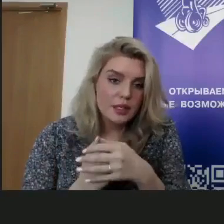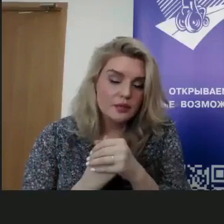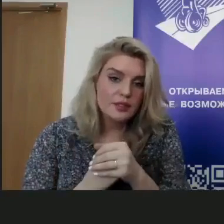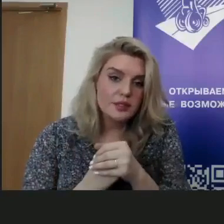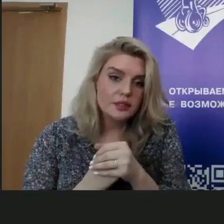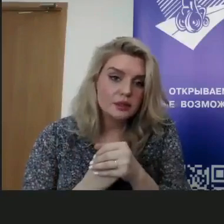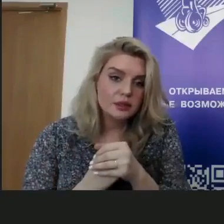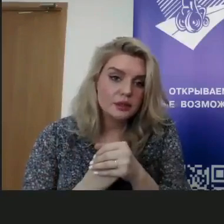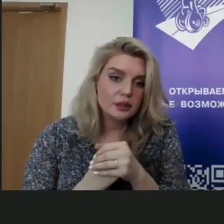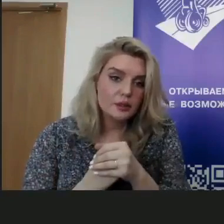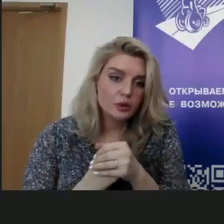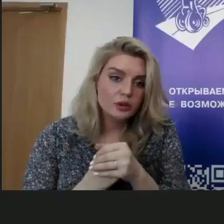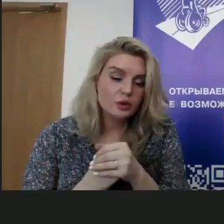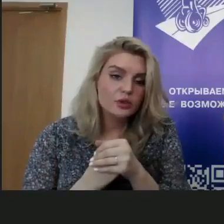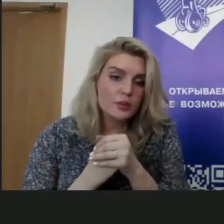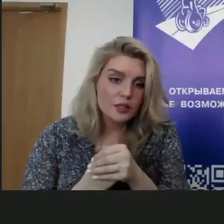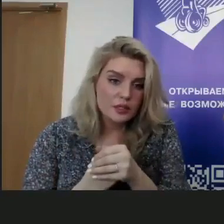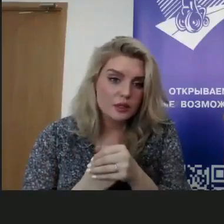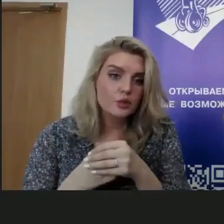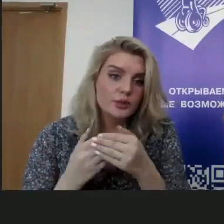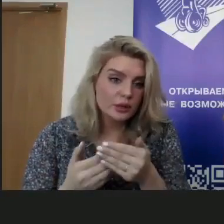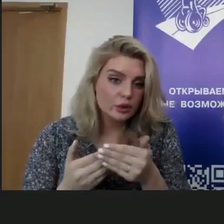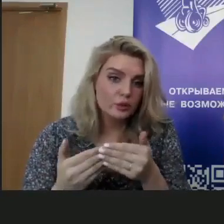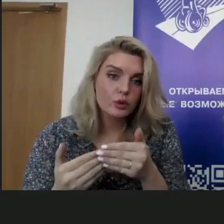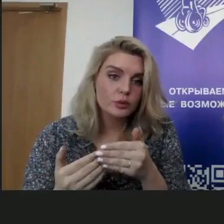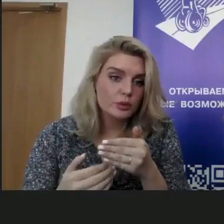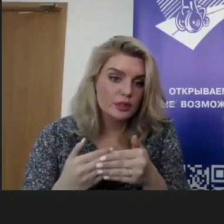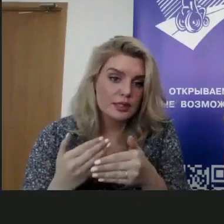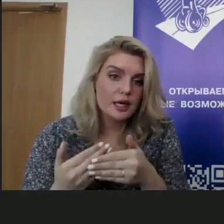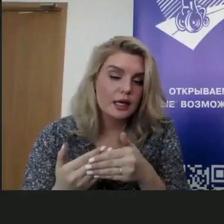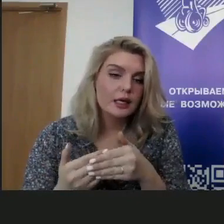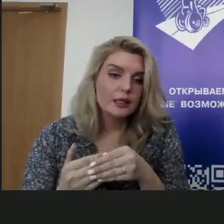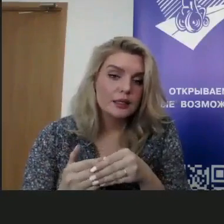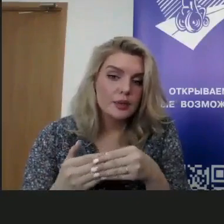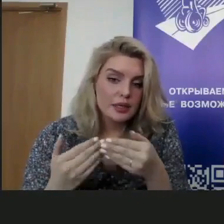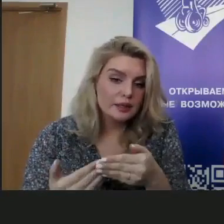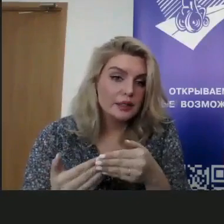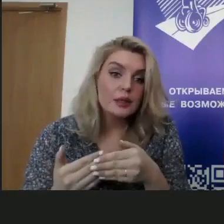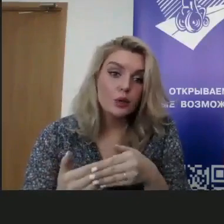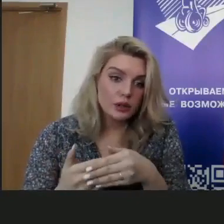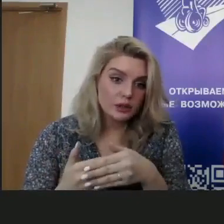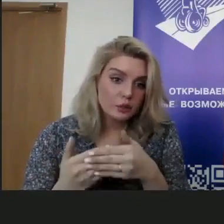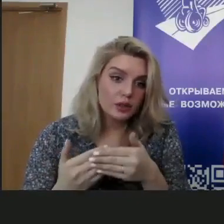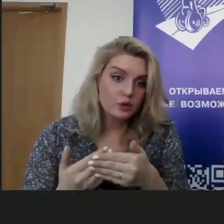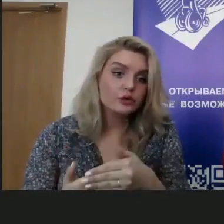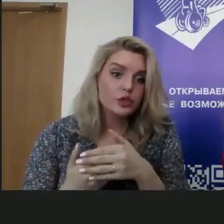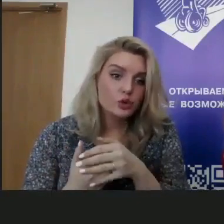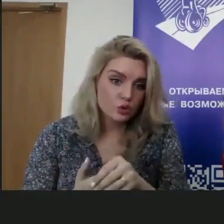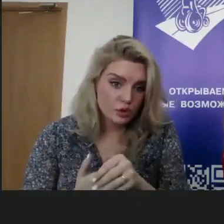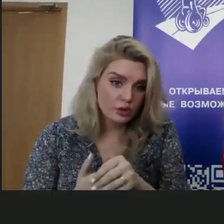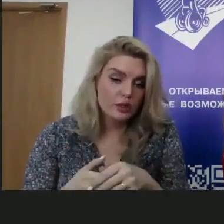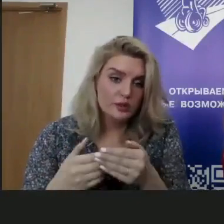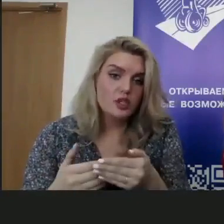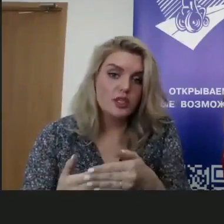насильно вести ребенка в новое место к людям, которые могут быть потенциально неприятны, или он к этому не готов,